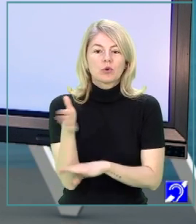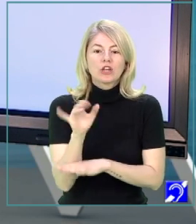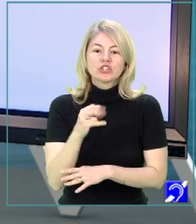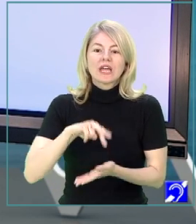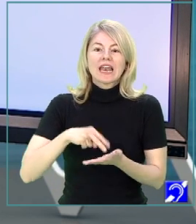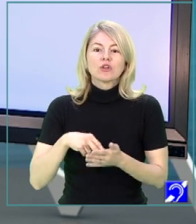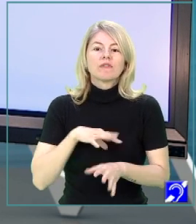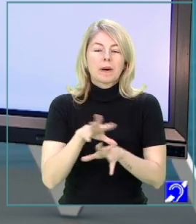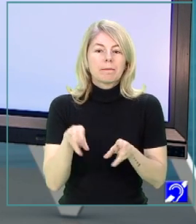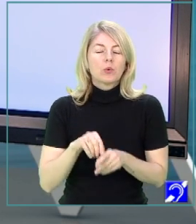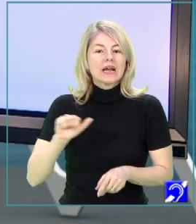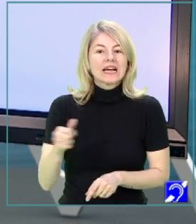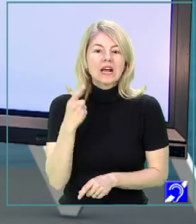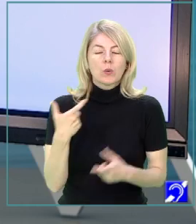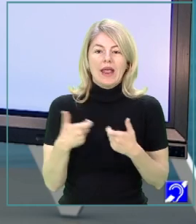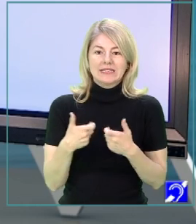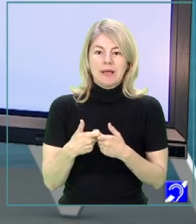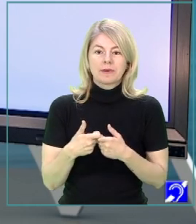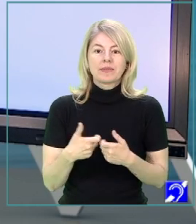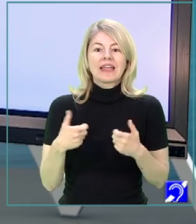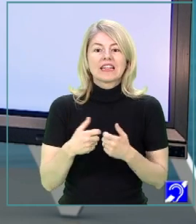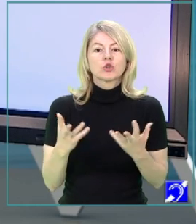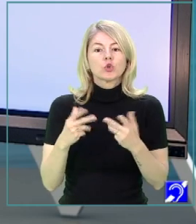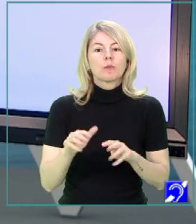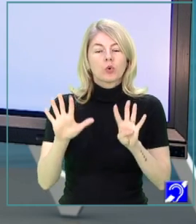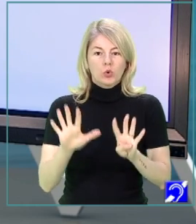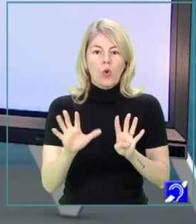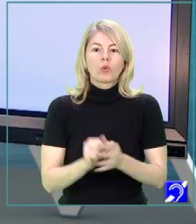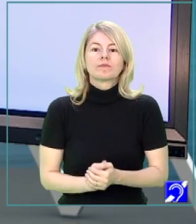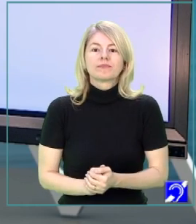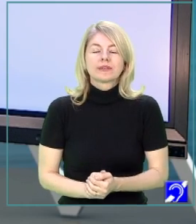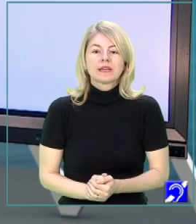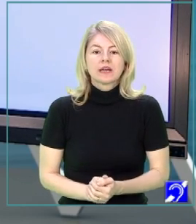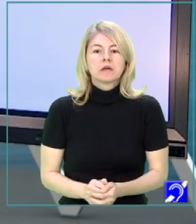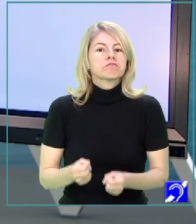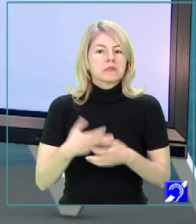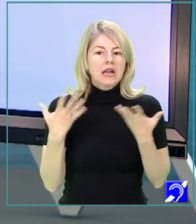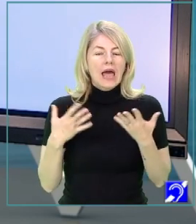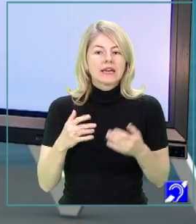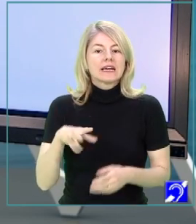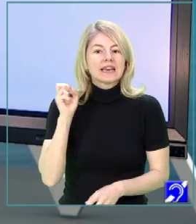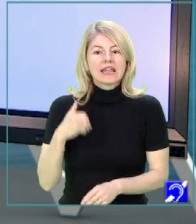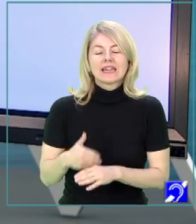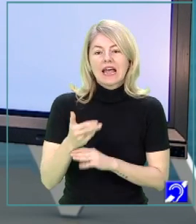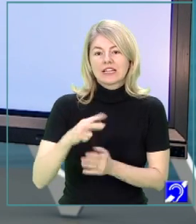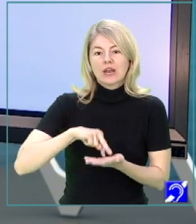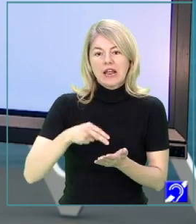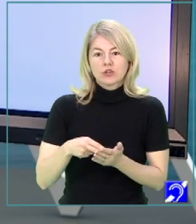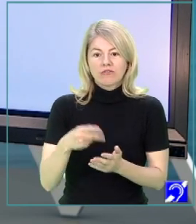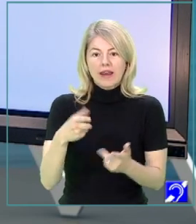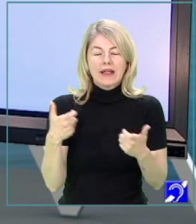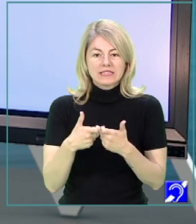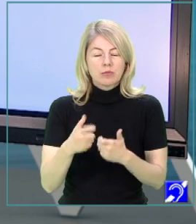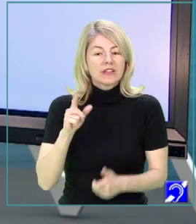rezolvăm împreună încă un test de antrenament. Testul numărul 9. Bineînțeles că înainte de a trece la rezolvarea subiectului,